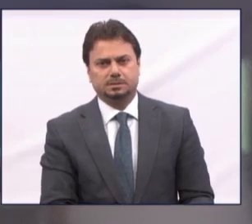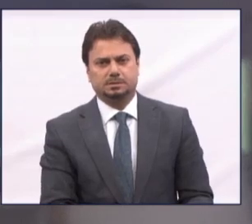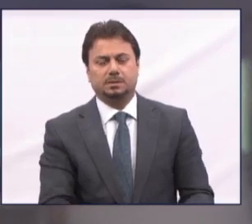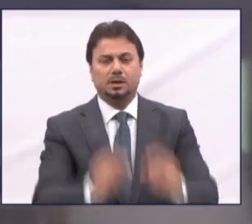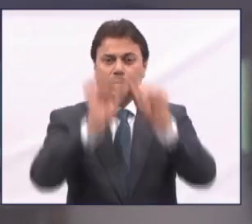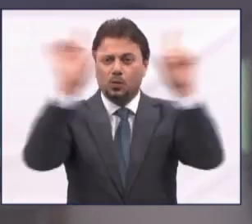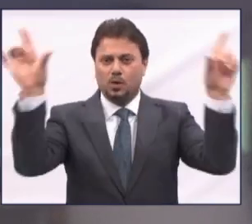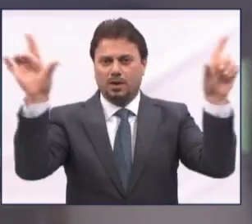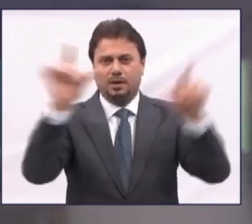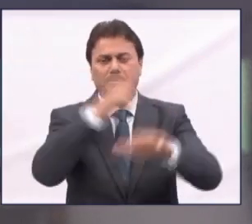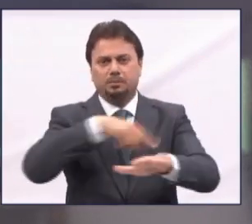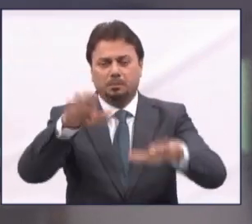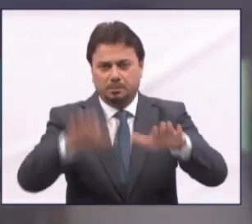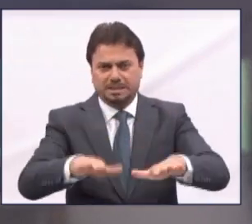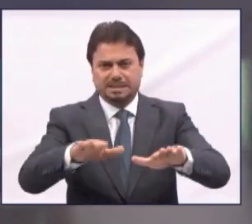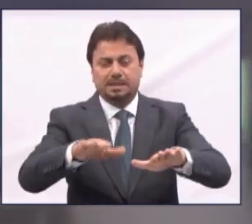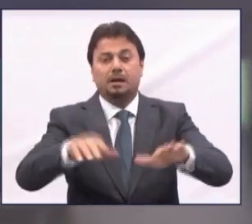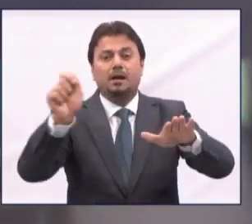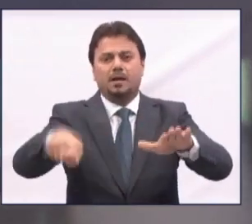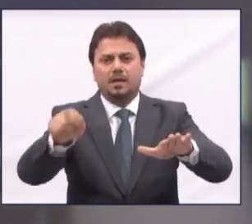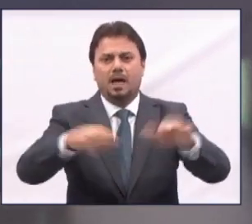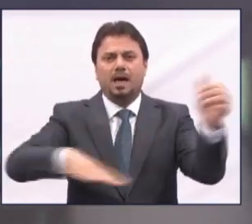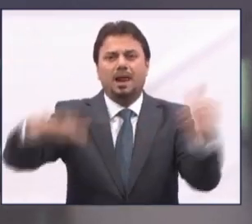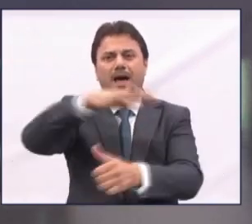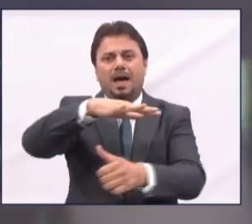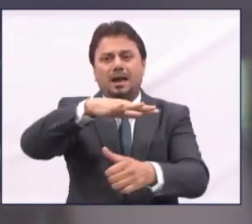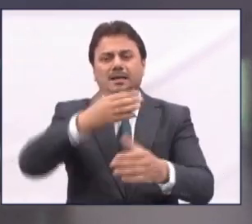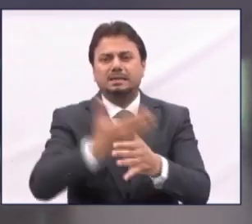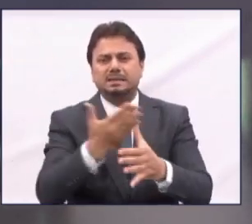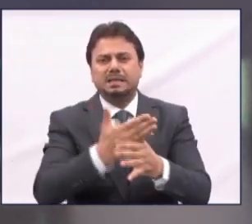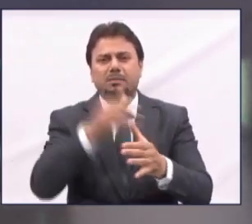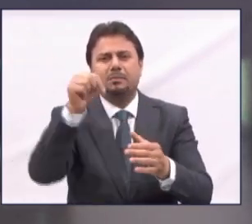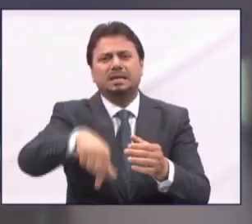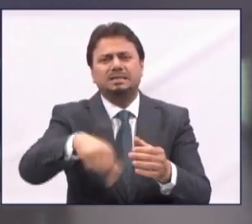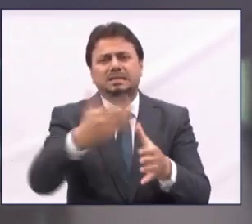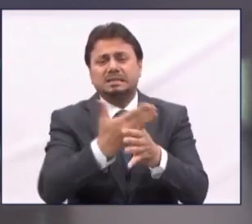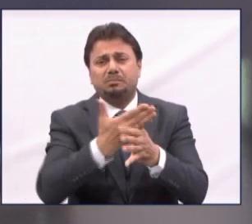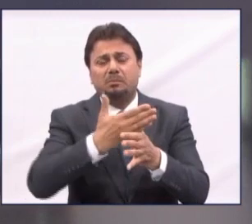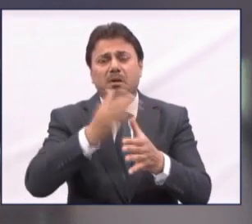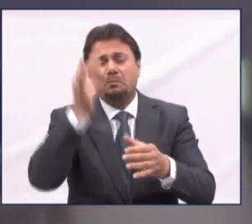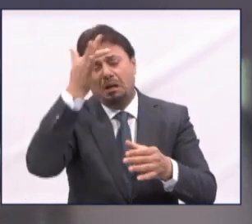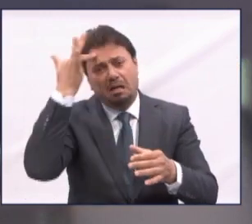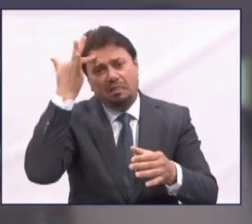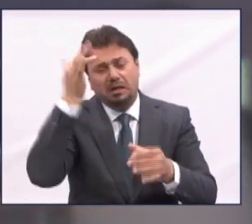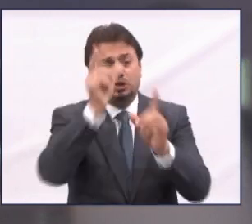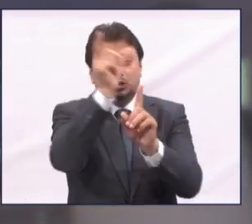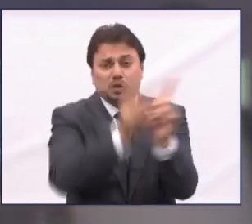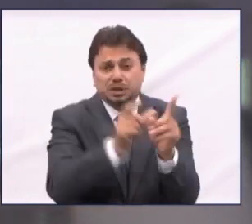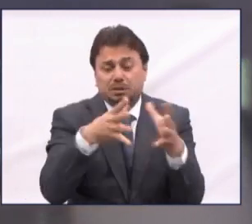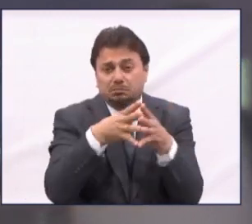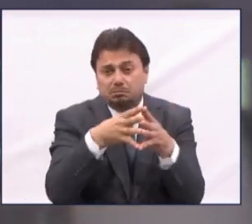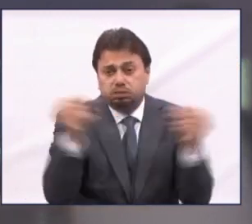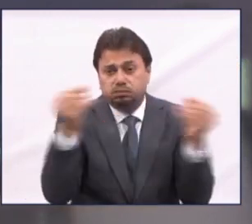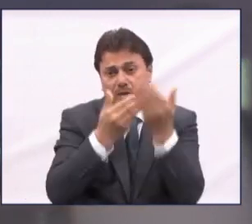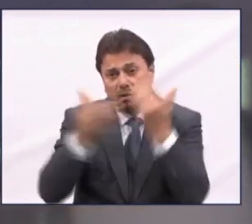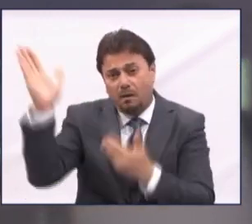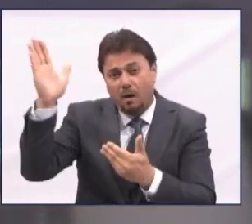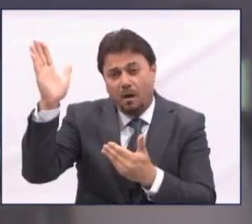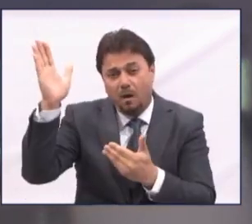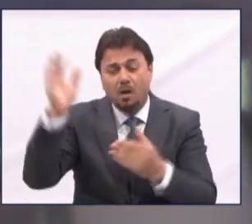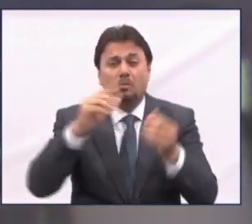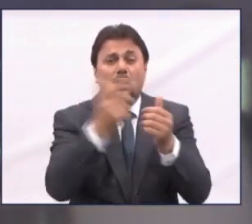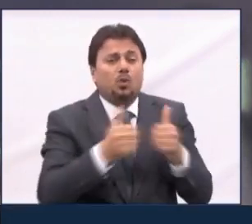أوضح مجلس القضاء الأعلى أن إلغاء الأحكام الغيابية عن المتهمين في حالة تنازل